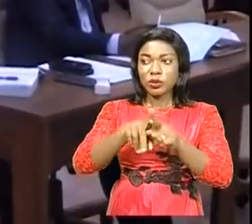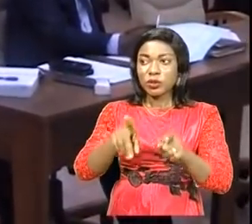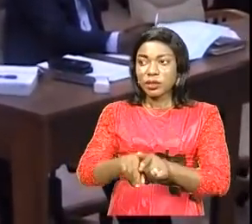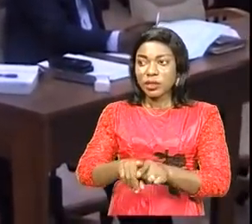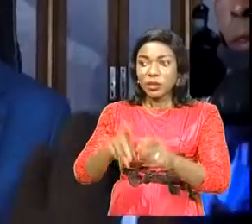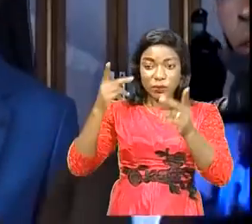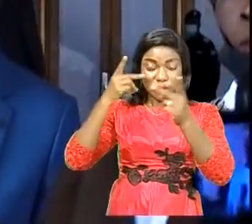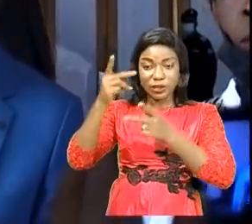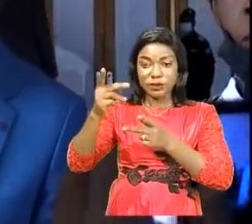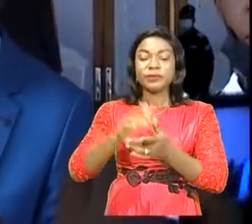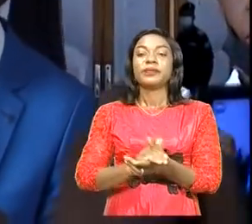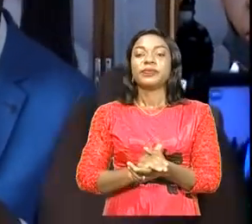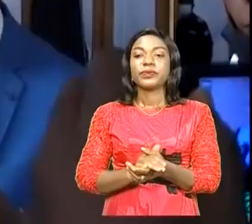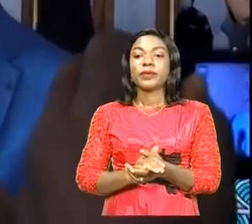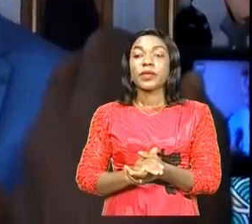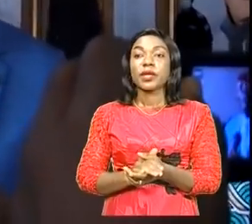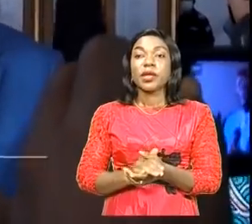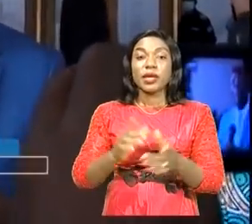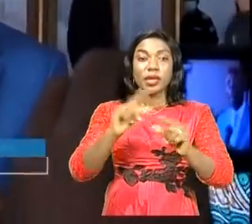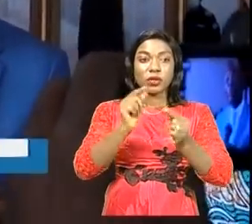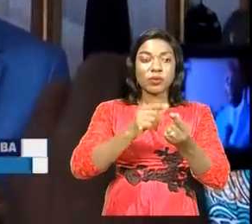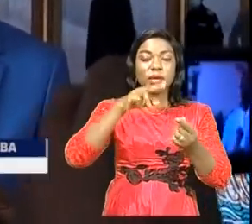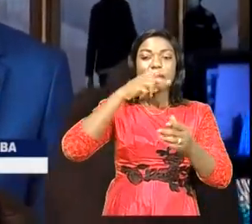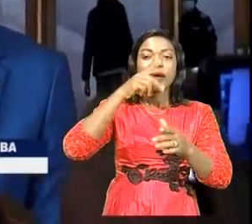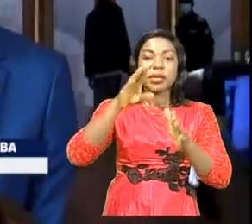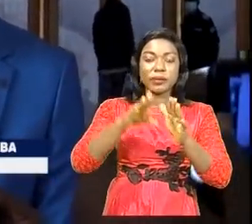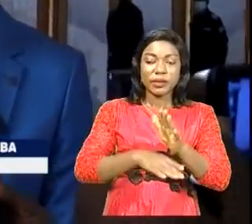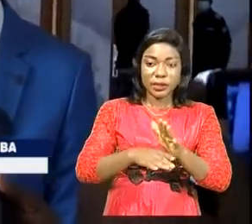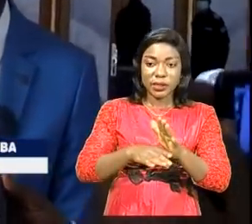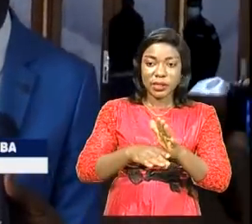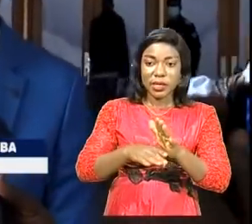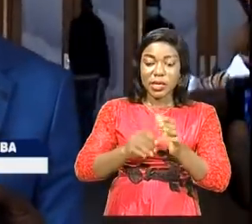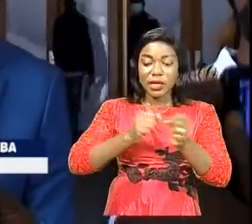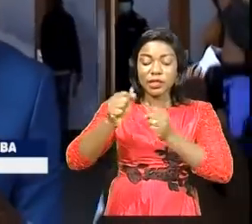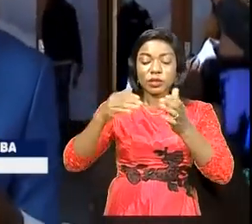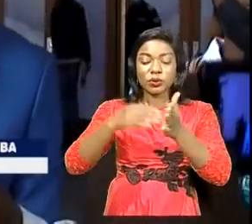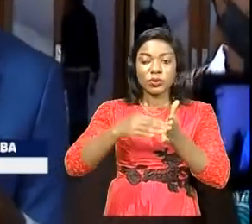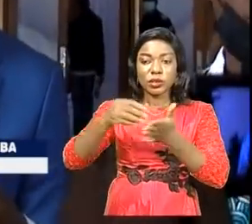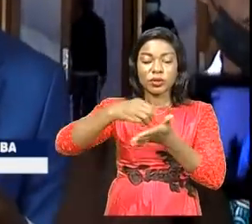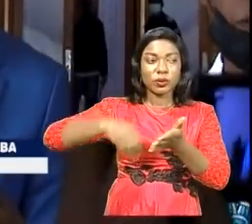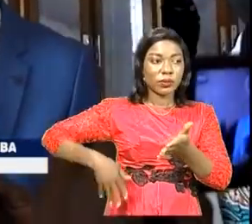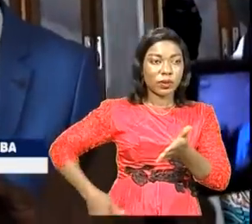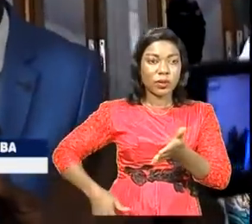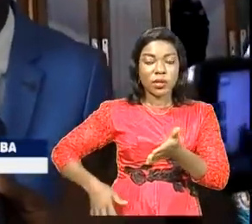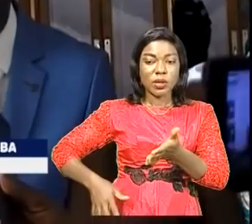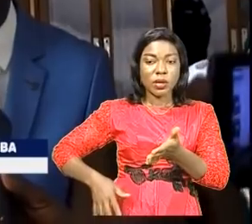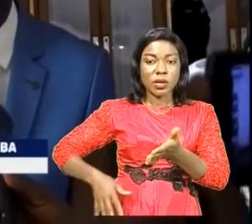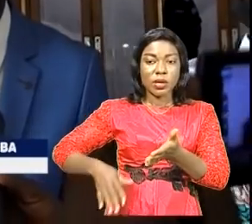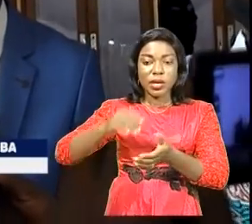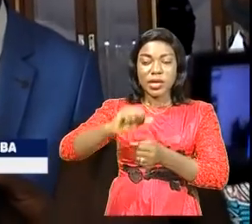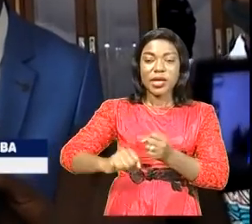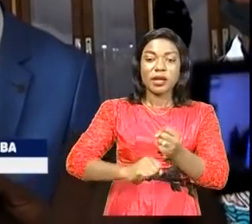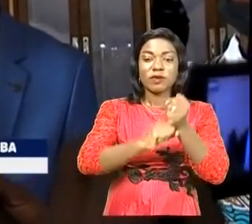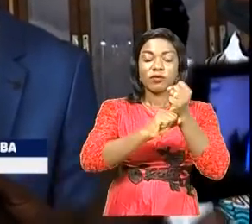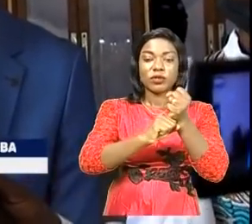objectif. Le réseau de parlementaires africains contre la corruption, la PNAC en signe, a pensé renforcer